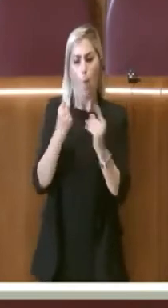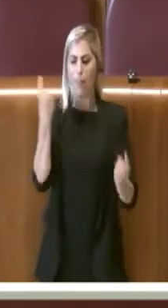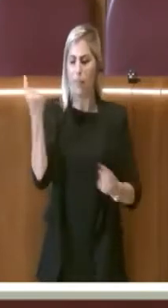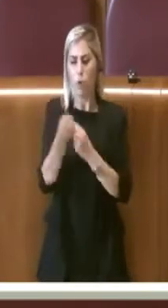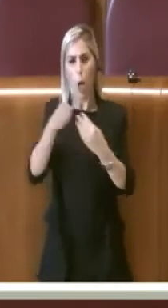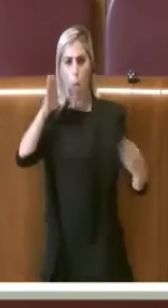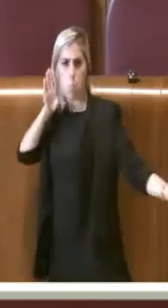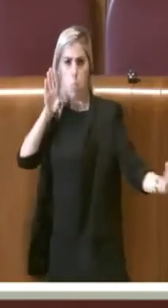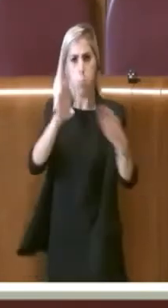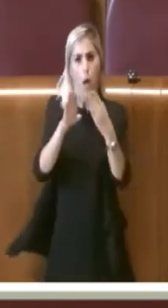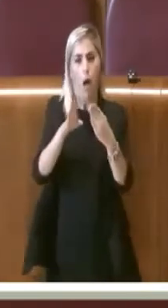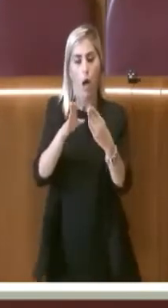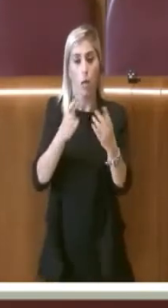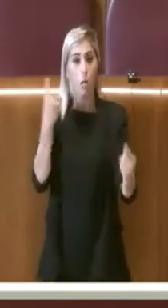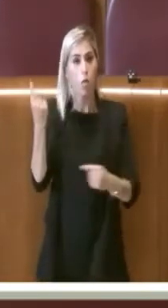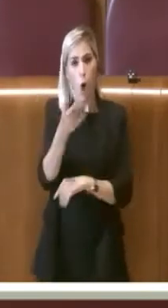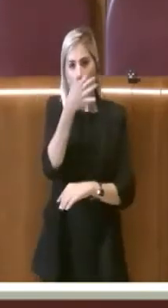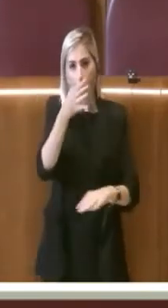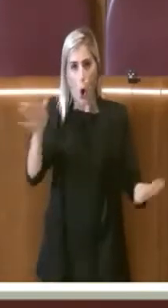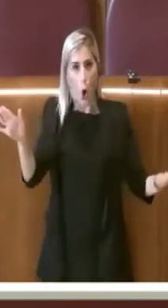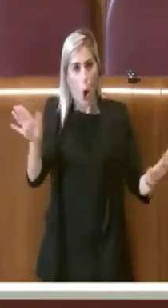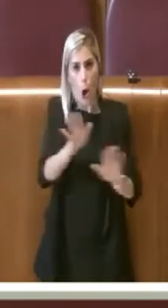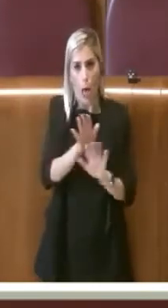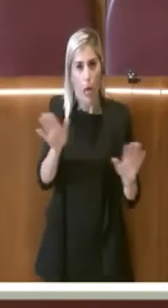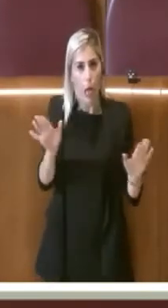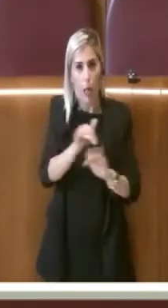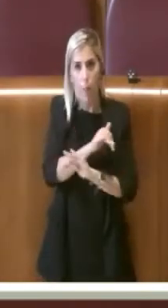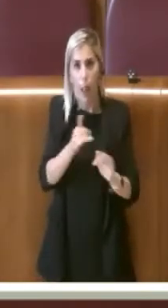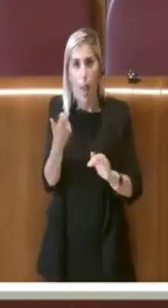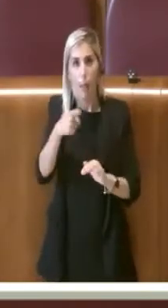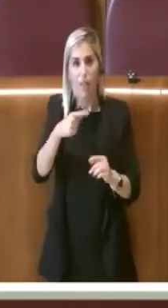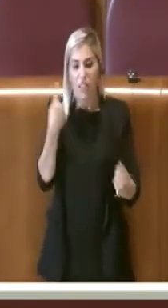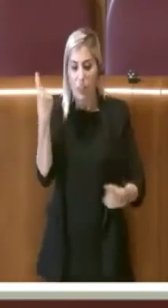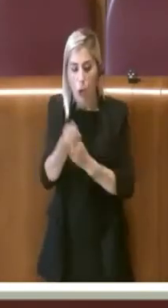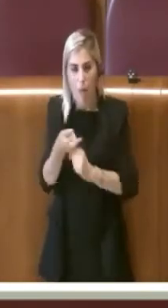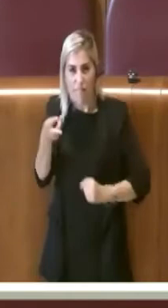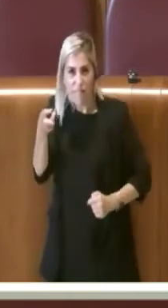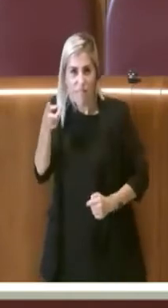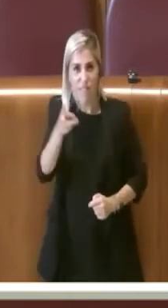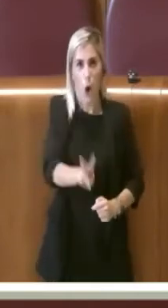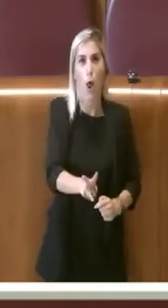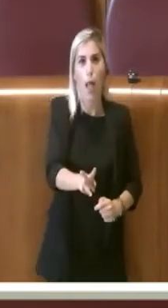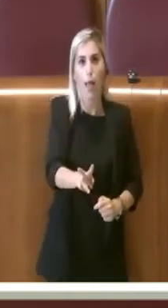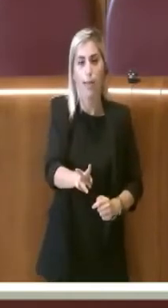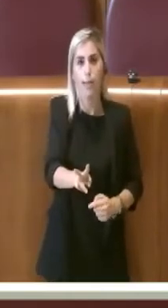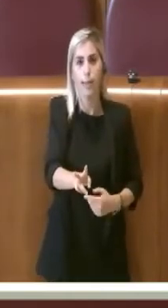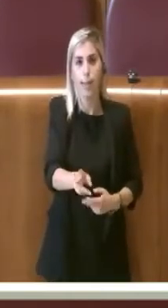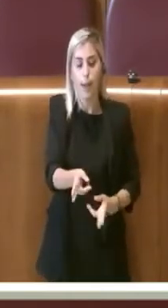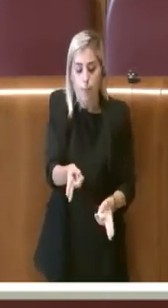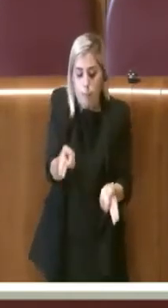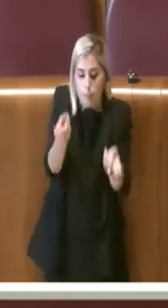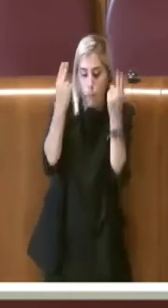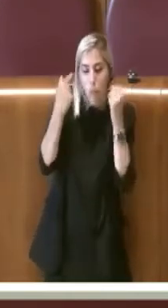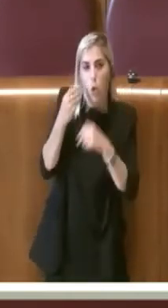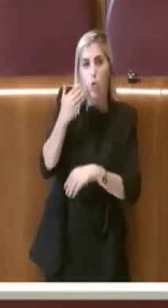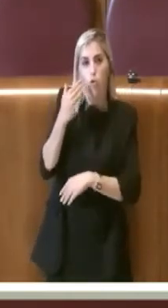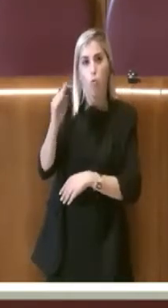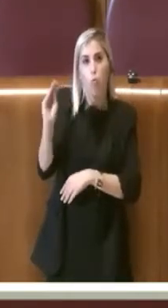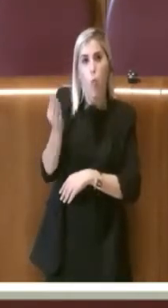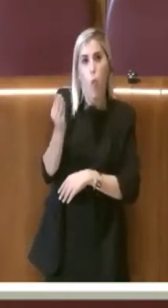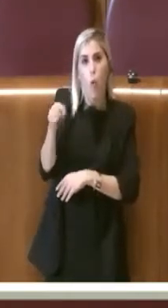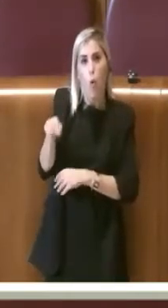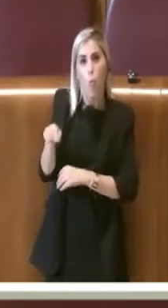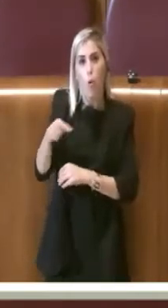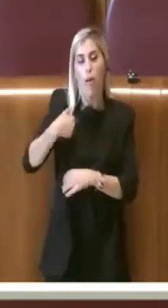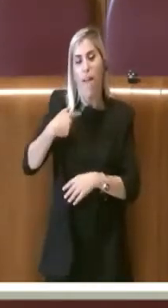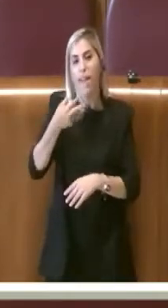dramma, di questo atto di violenza che ha subito questo ragazzo e la capacità... Io veramente